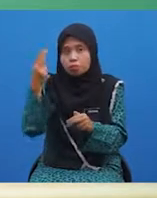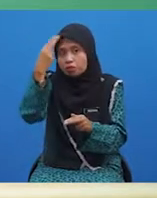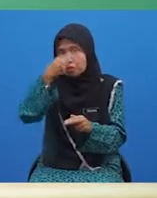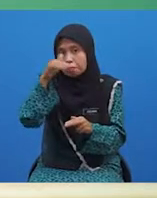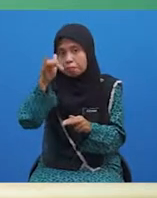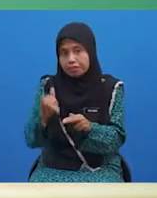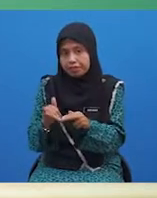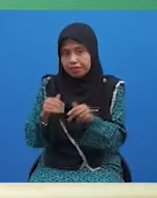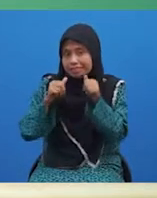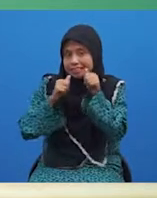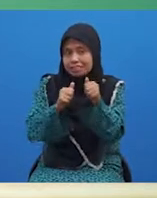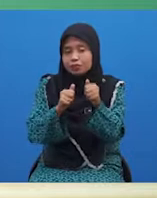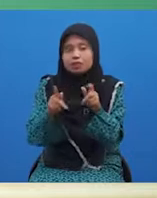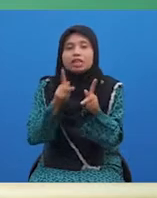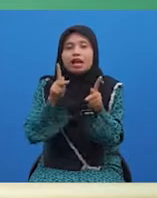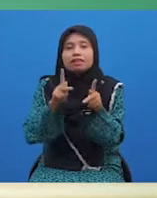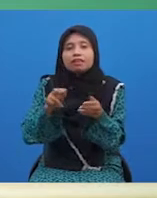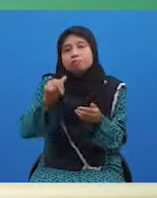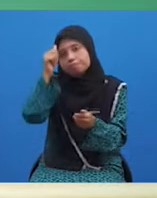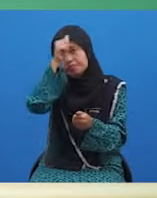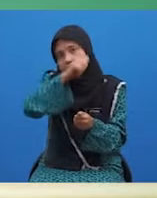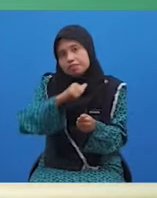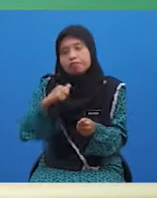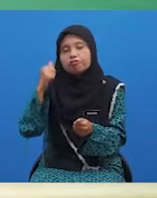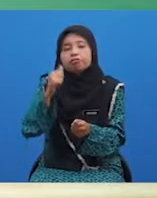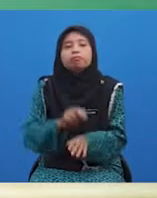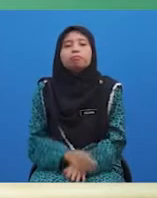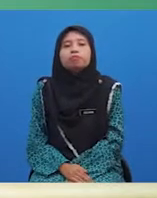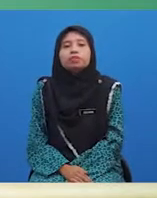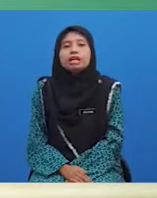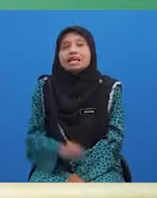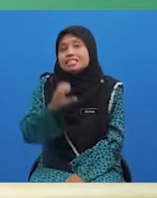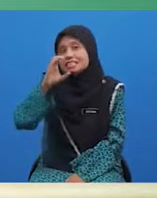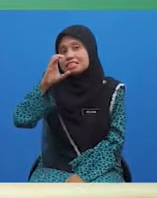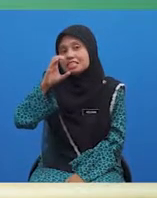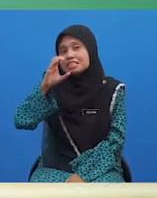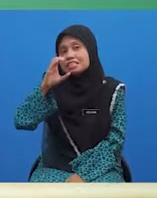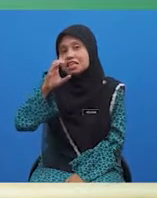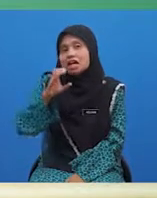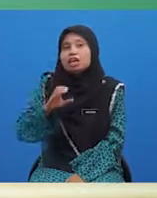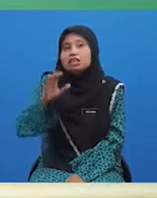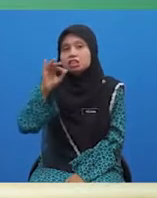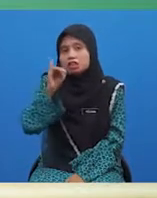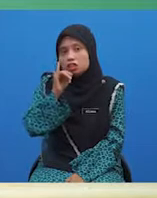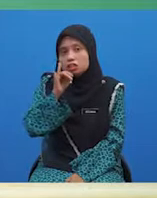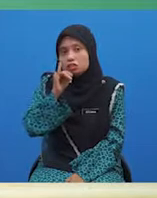yang diikuti kata adjektif. C, ibu rajin benar